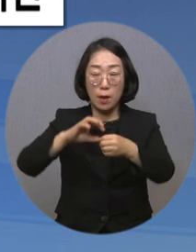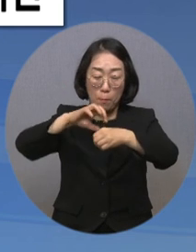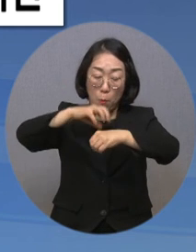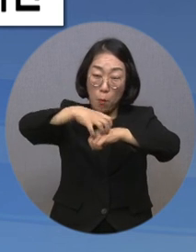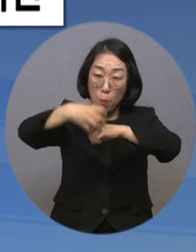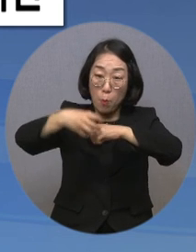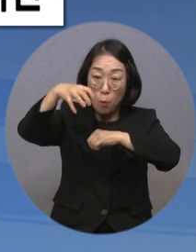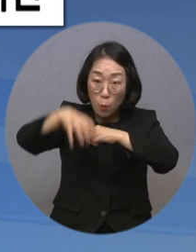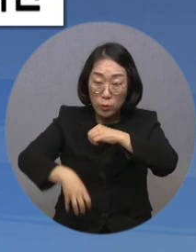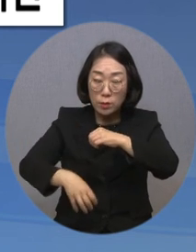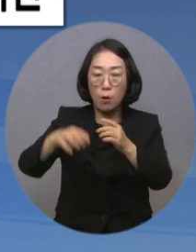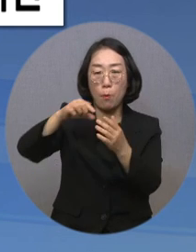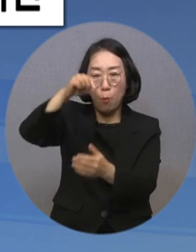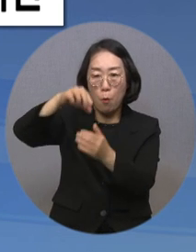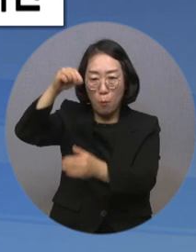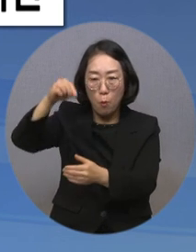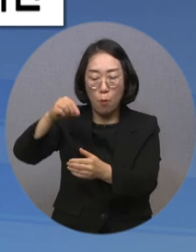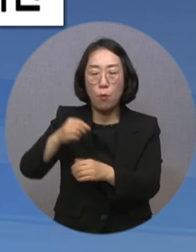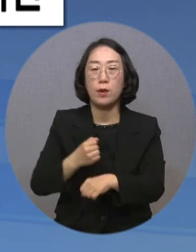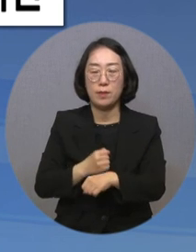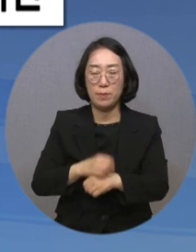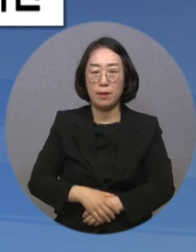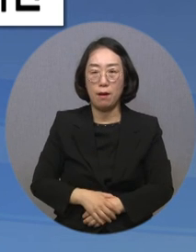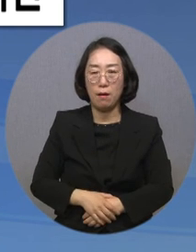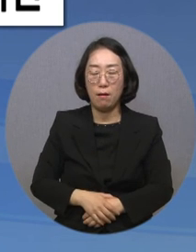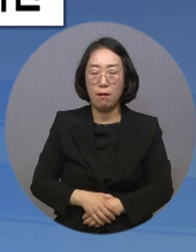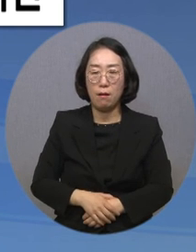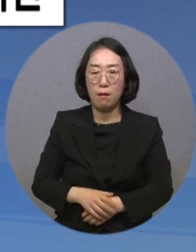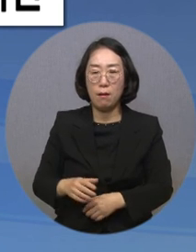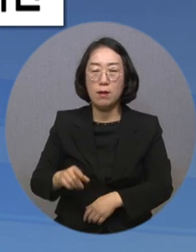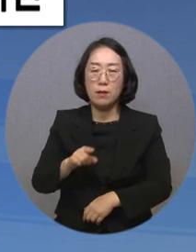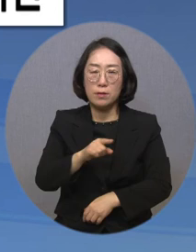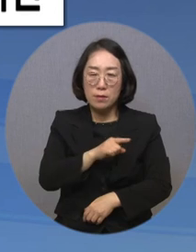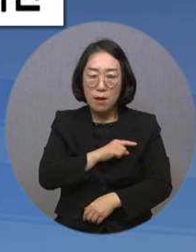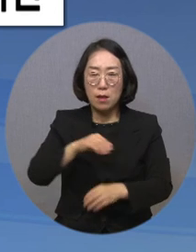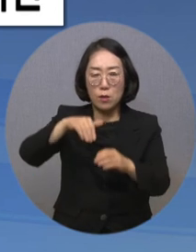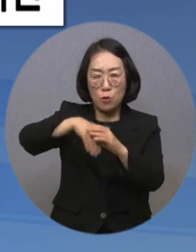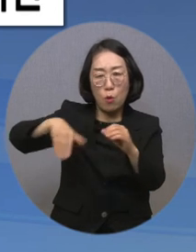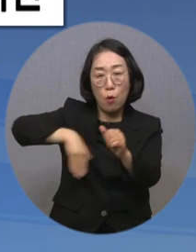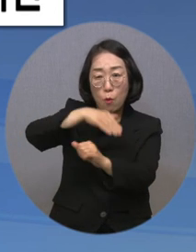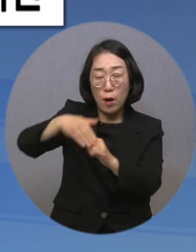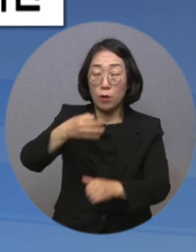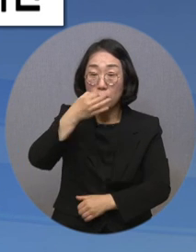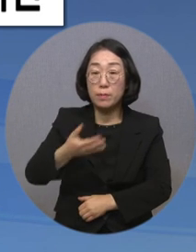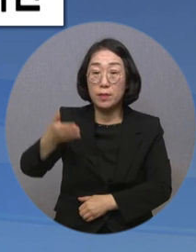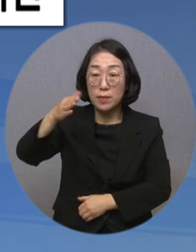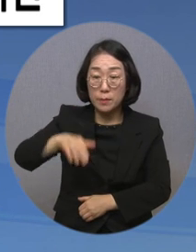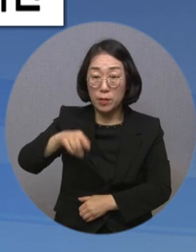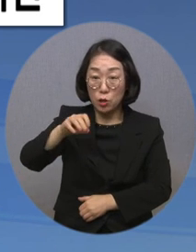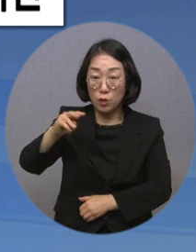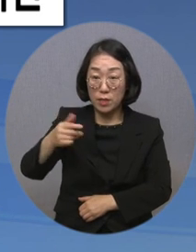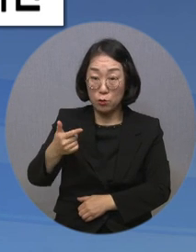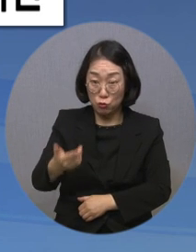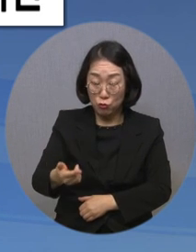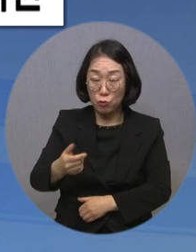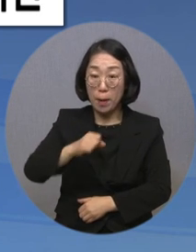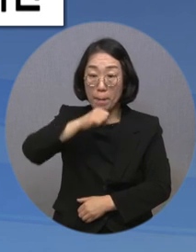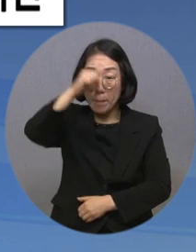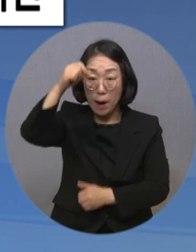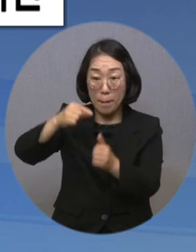배출했습니다. 대한장애인체육회는 유래를 찾아보기 힘든 변화된 선거 환경 속에서 정재준 후보의 당선으로